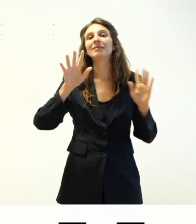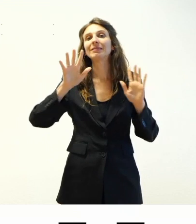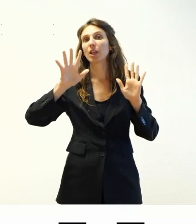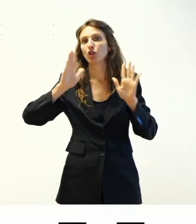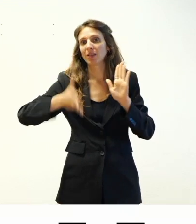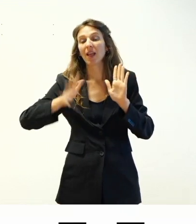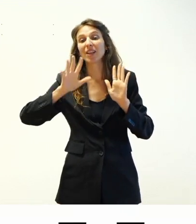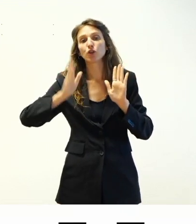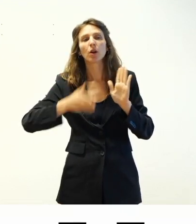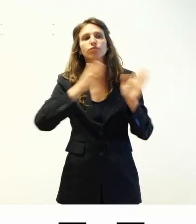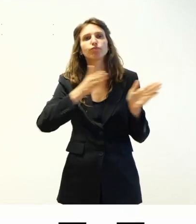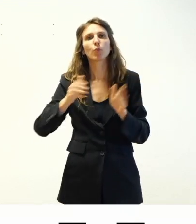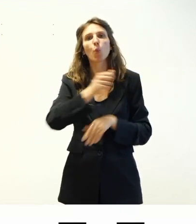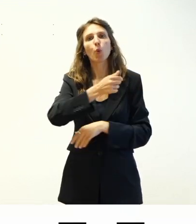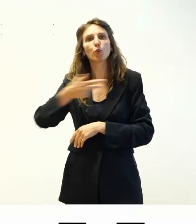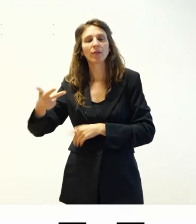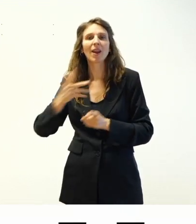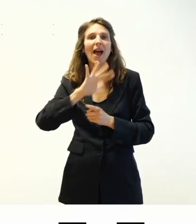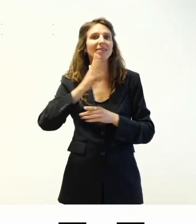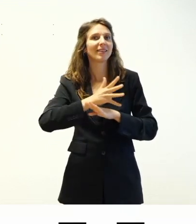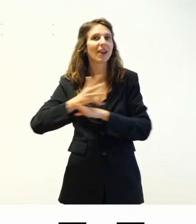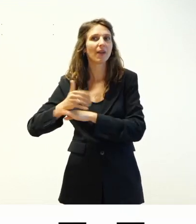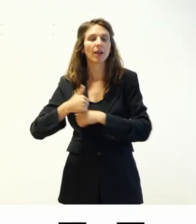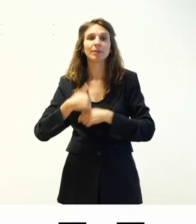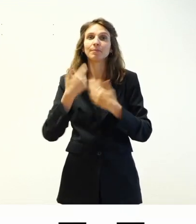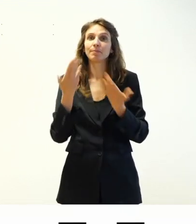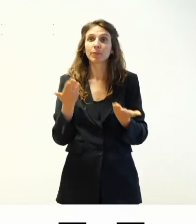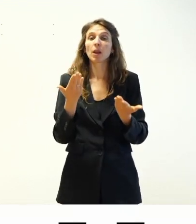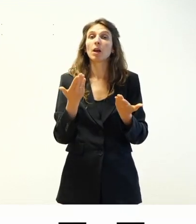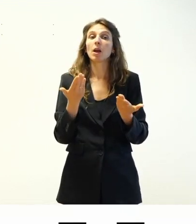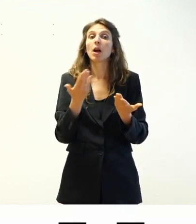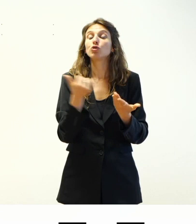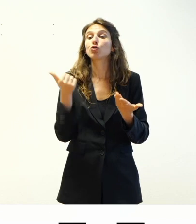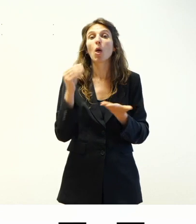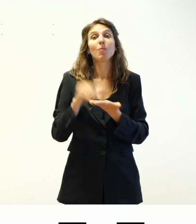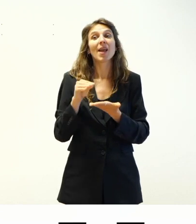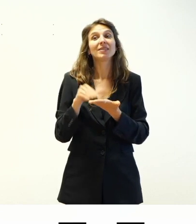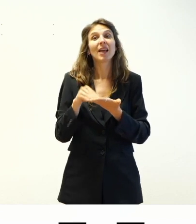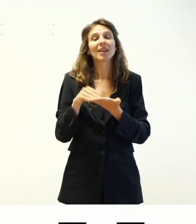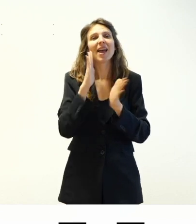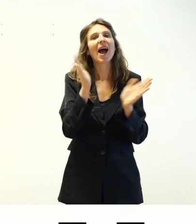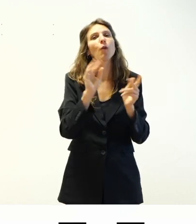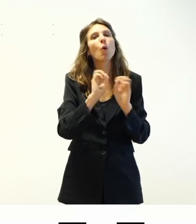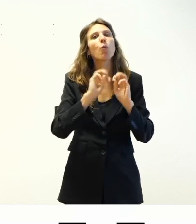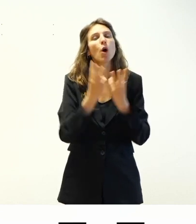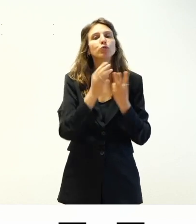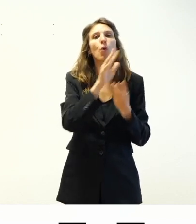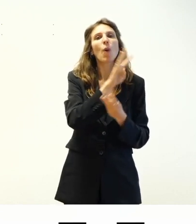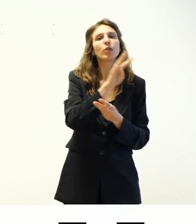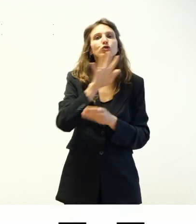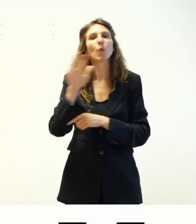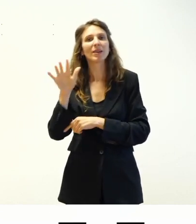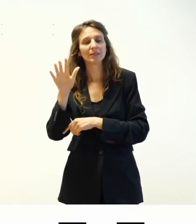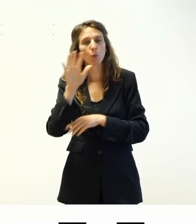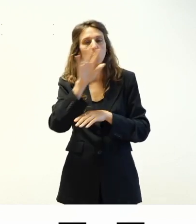in track 1 2 e 3 per gli altri interventi e solo in presenza nelle aule workshop 4, 5 e 6 giusto appunto